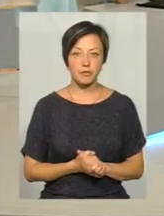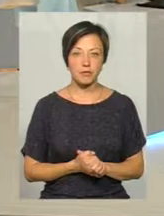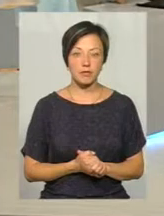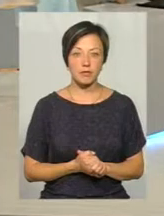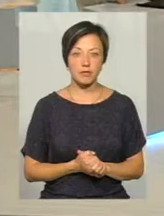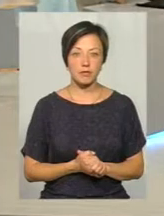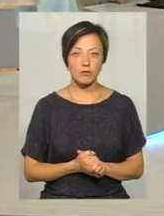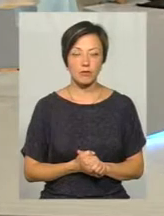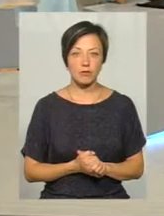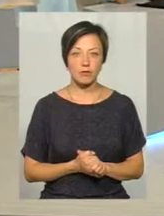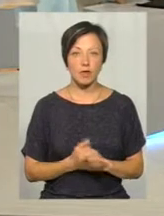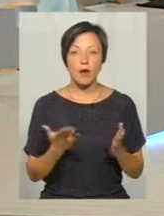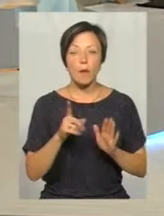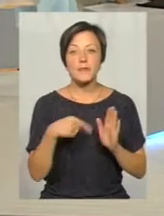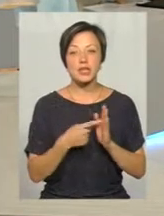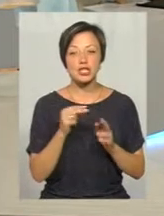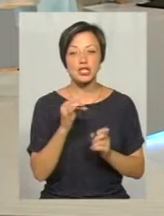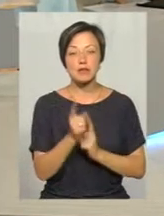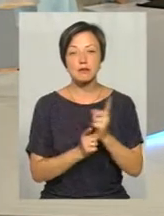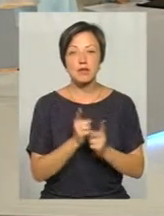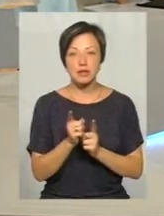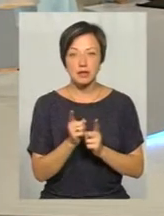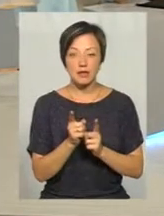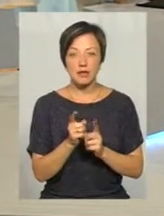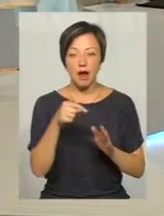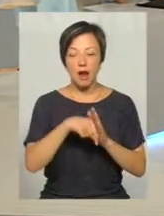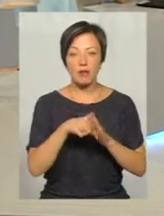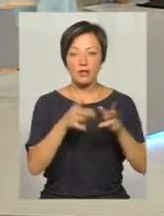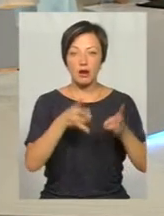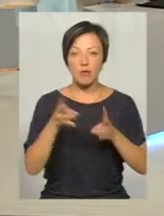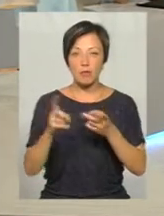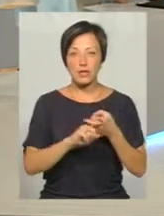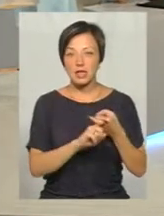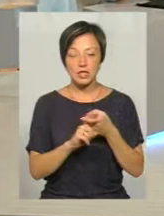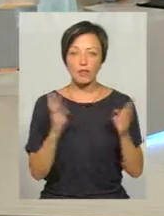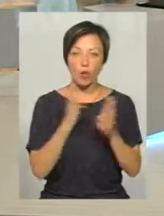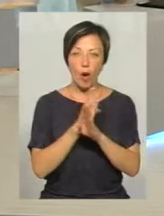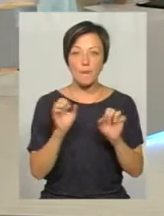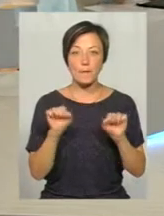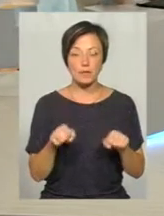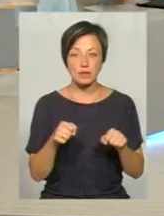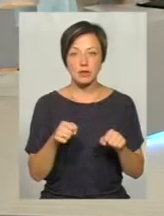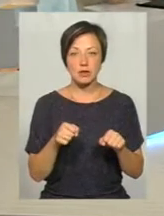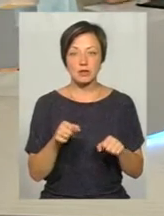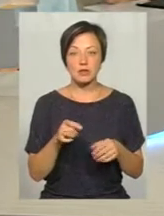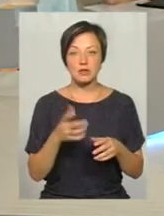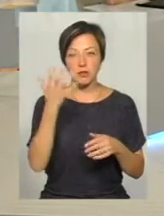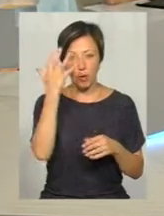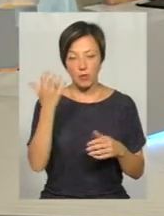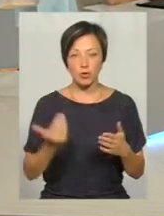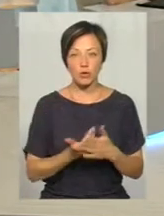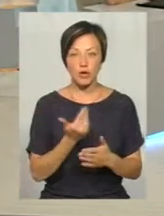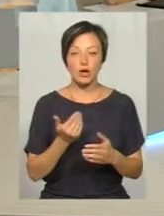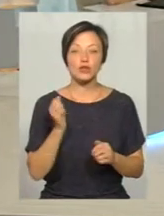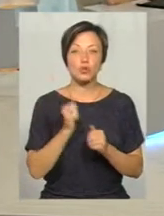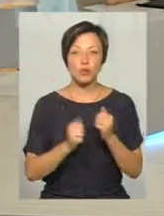Перепрошую, тенденції... Чи змінюється рід, характер травм, незалежно від сезону, а можливо якісь закуплення нові? З